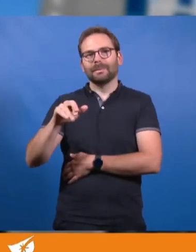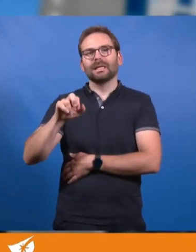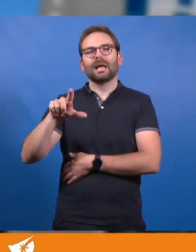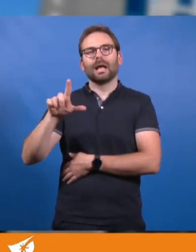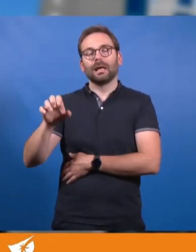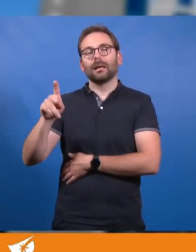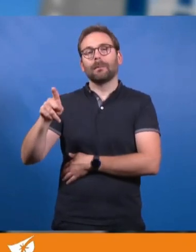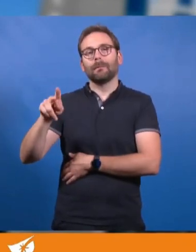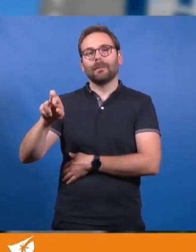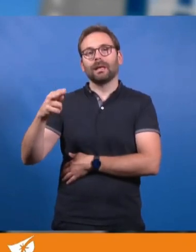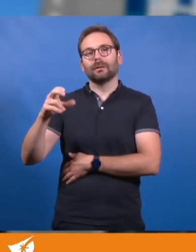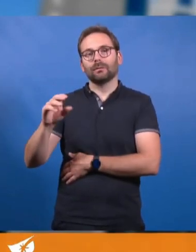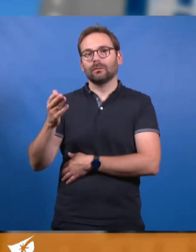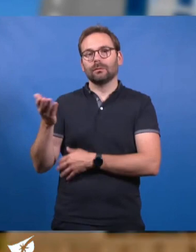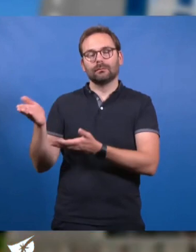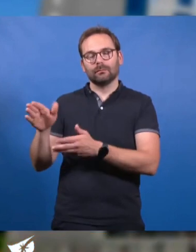septembre dernier.